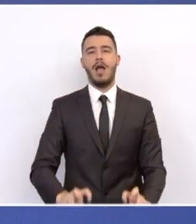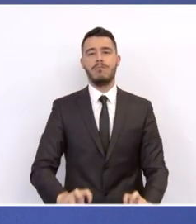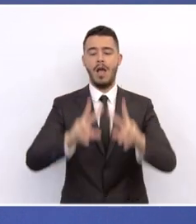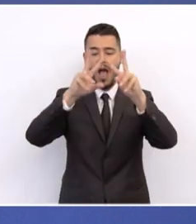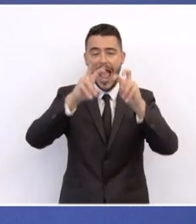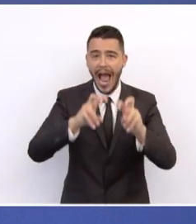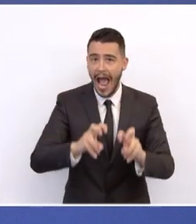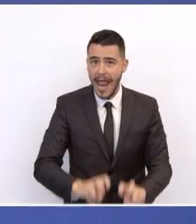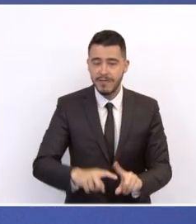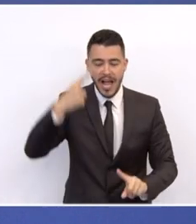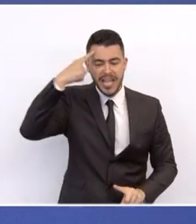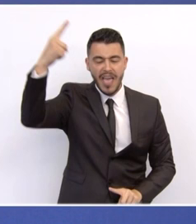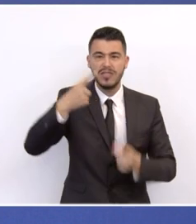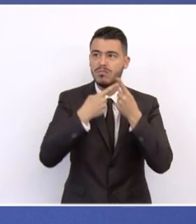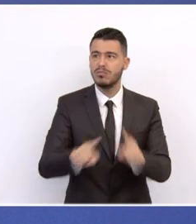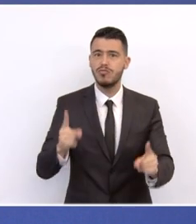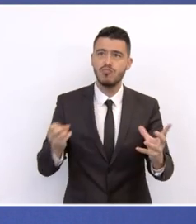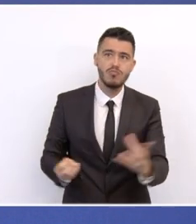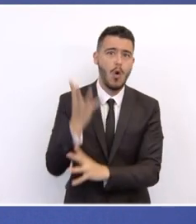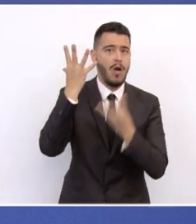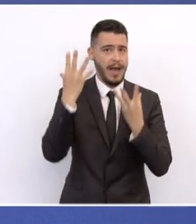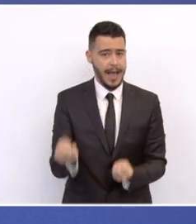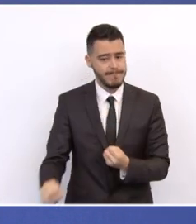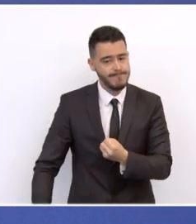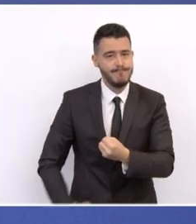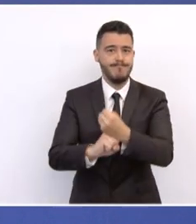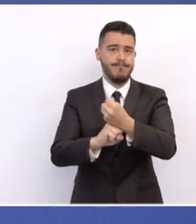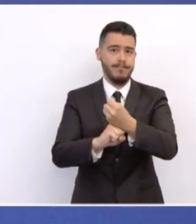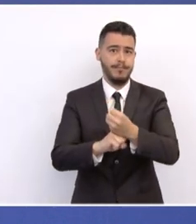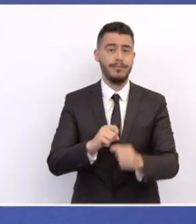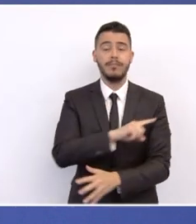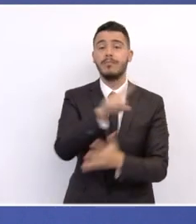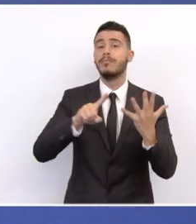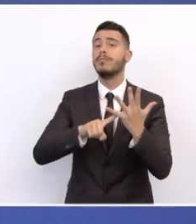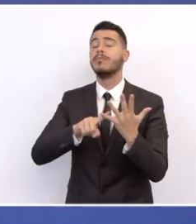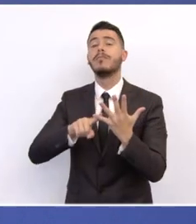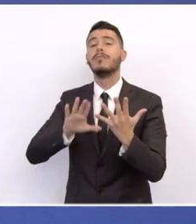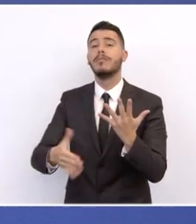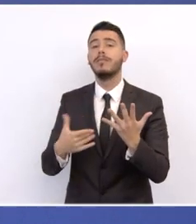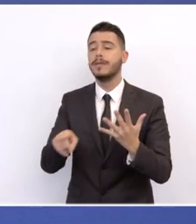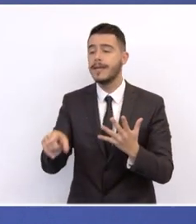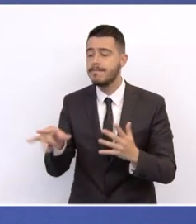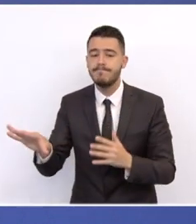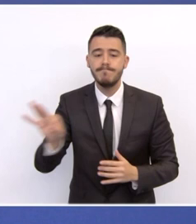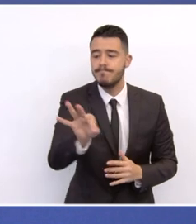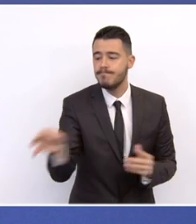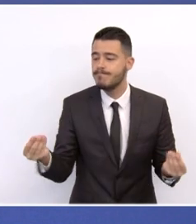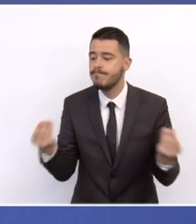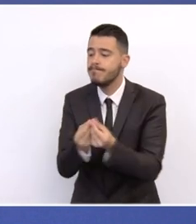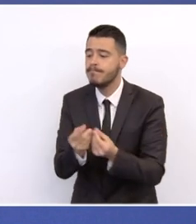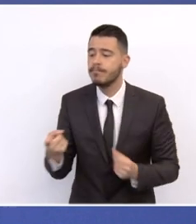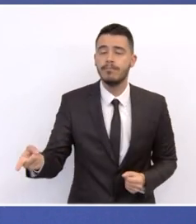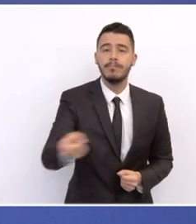ελληνικής οικονομίας. Τέλος, επιλέξιμες θα είναι επενδύσεις που βασίζονται σε συγχωνεύσεις, εξαγορές και